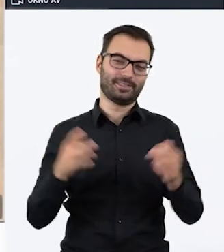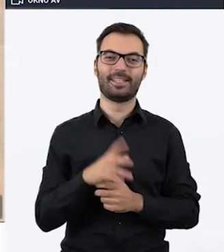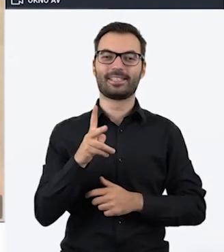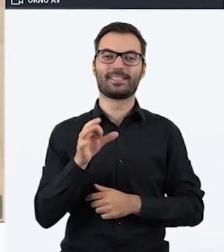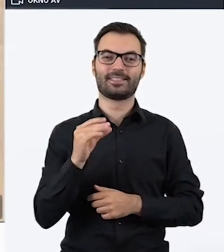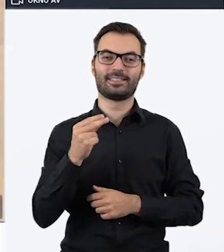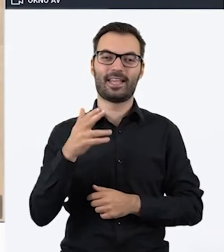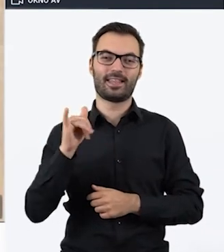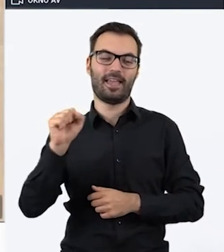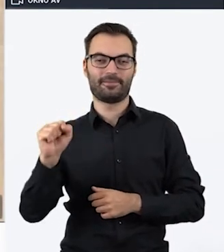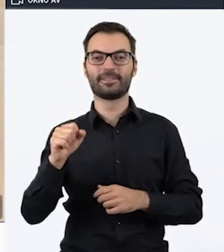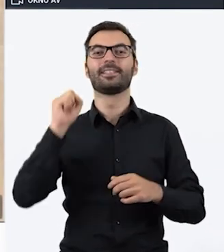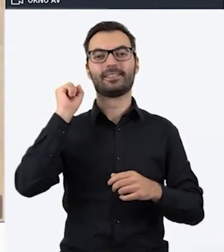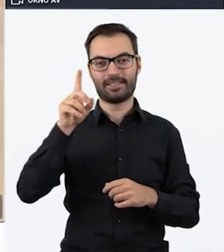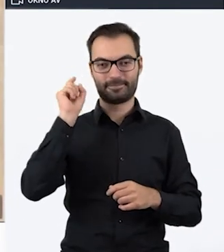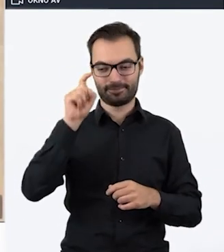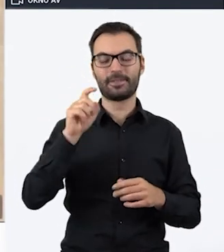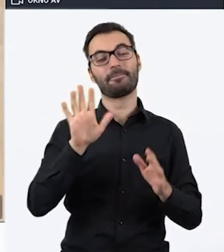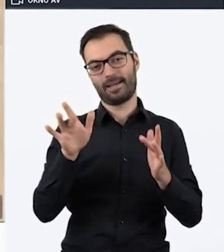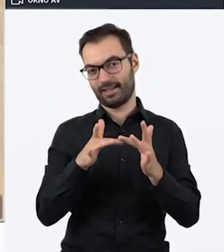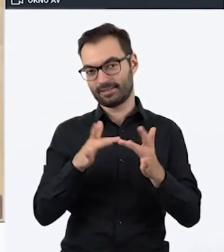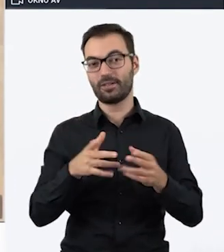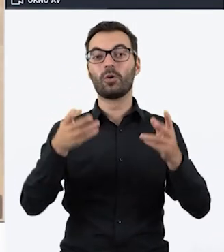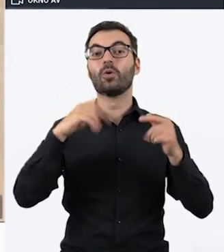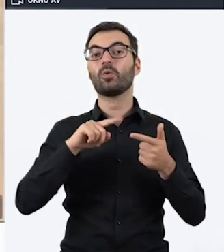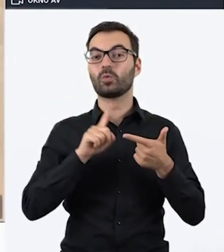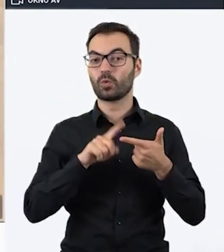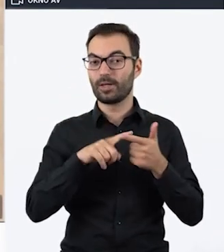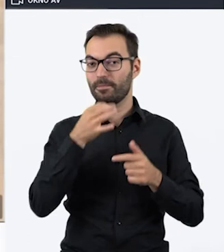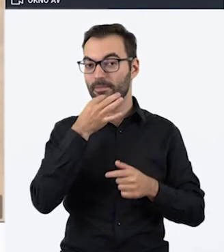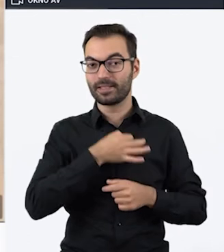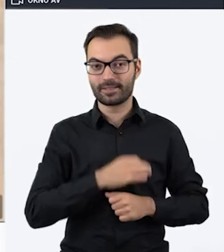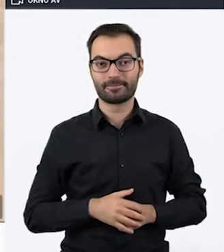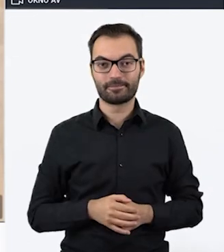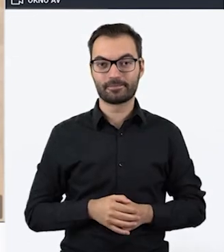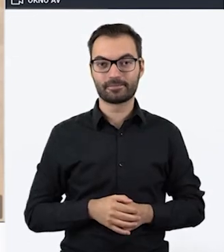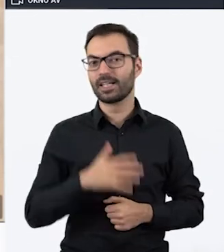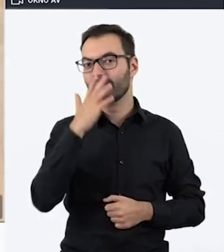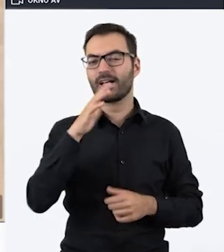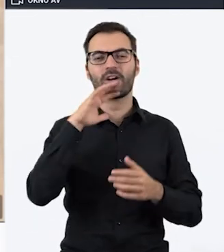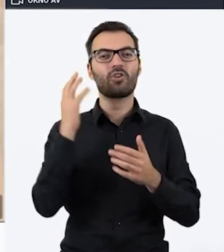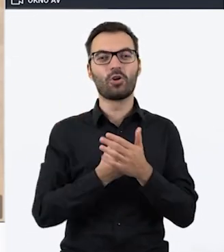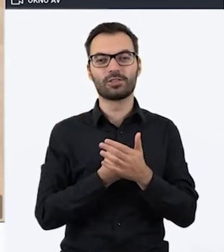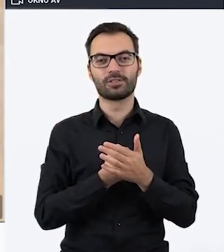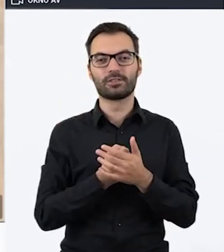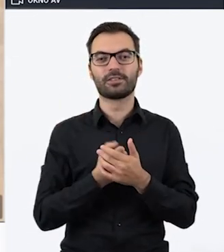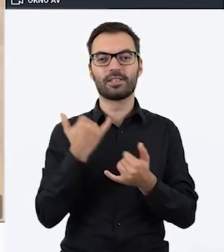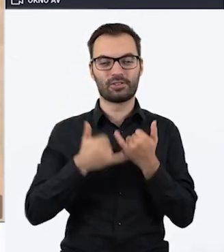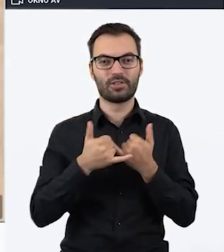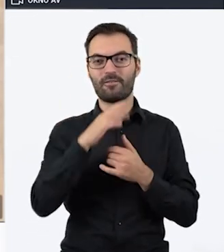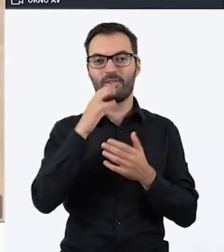proste. Klikam Ksenia i mają Państwo rację. Pytanie numer dwa. Jakie korzyści wynikają